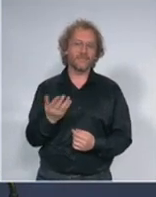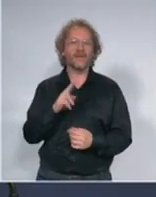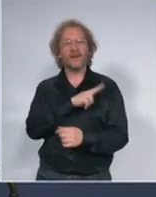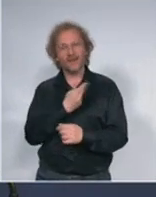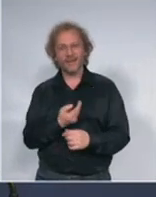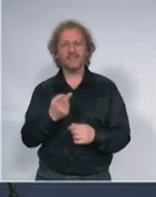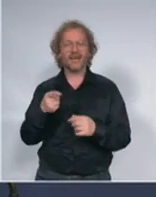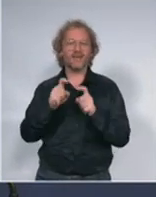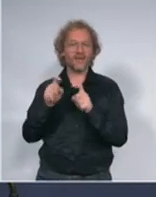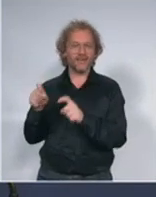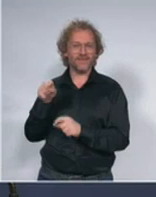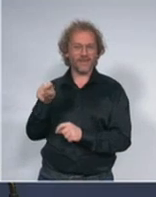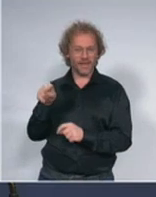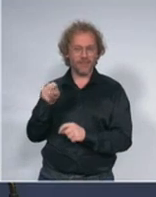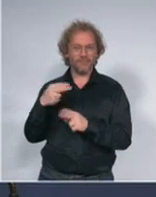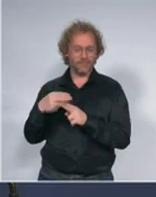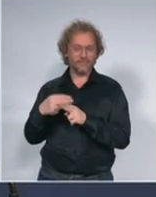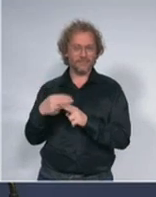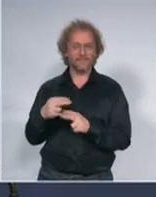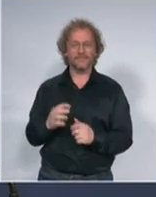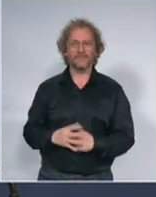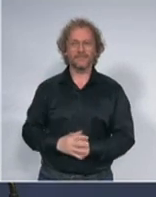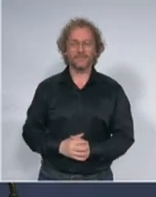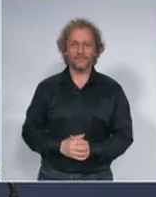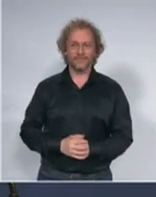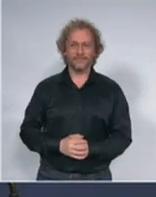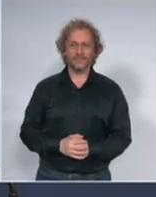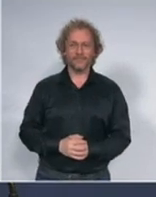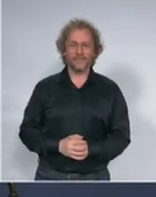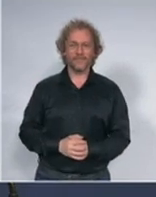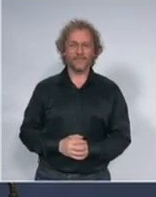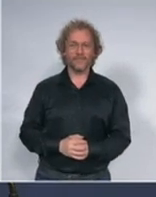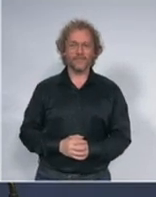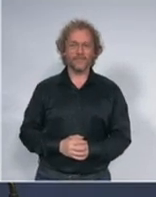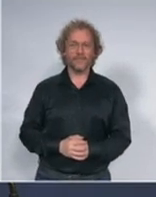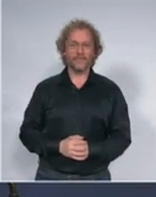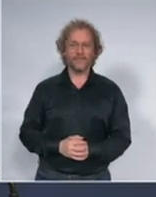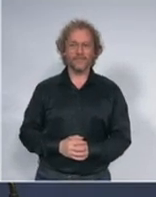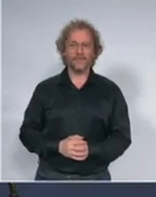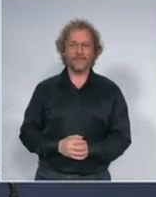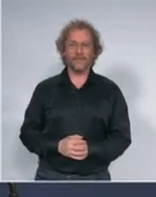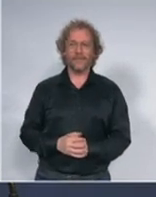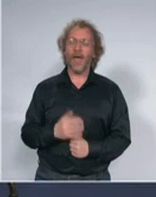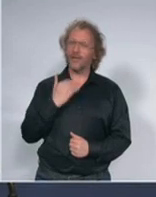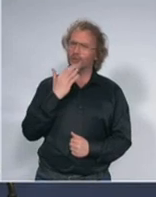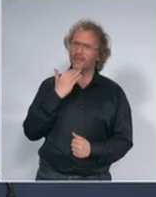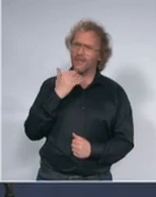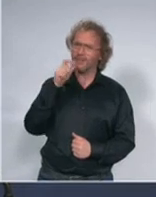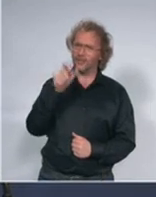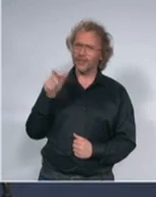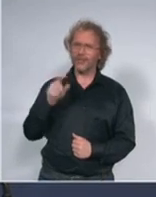što se tiče slučajeva odnosno ljudi koji su nažalost u ovom trenutku na